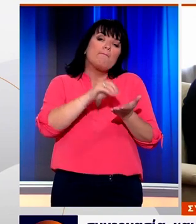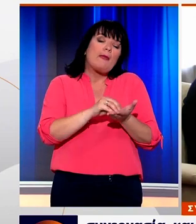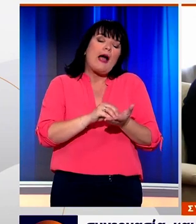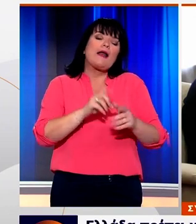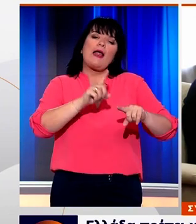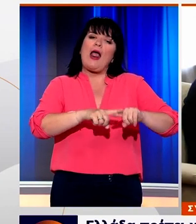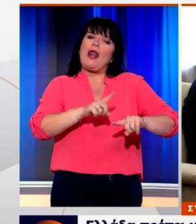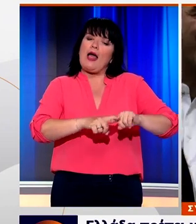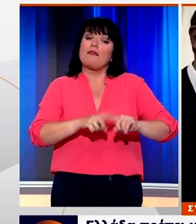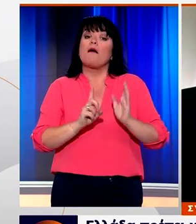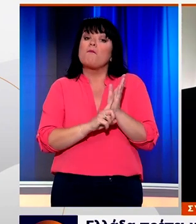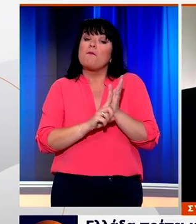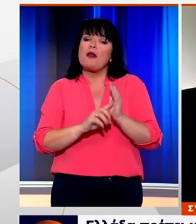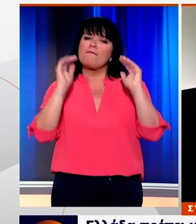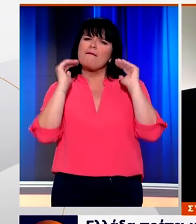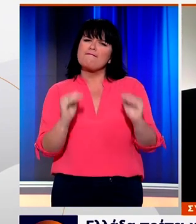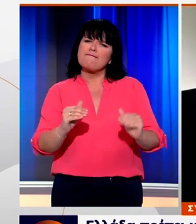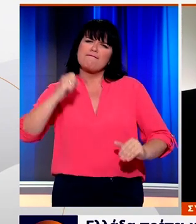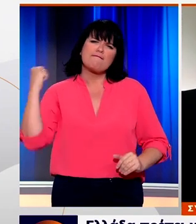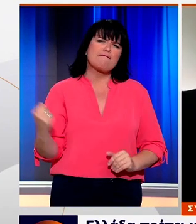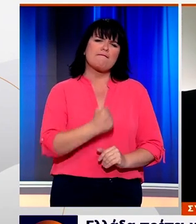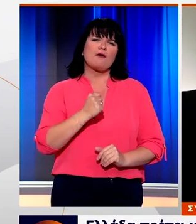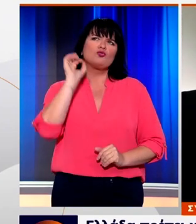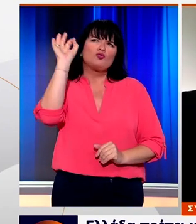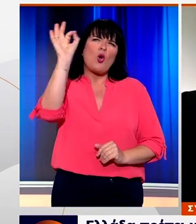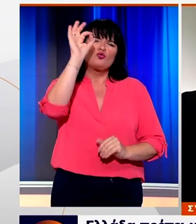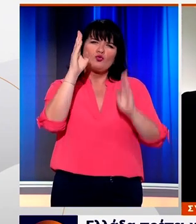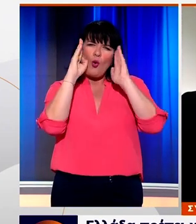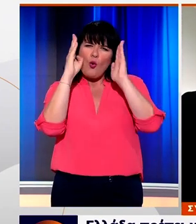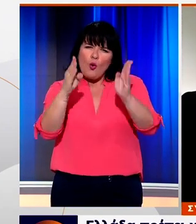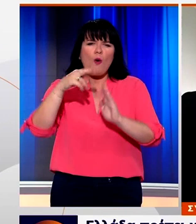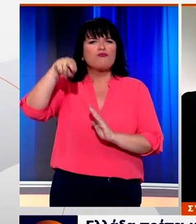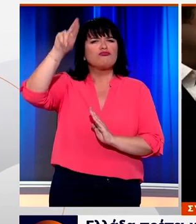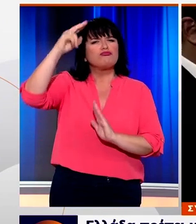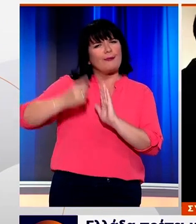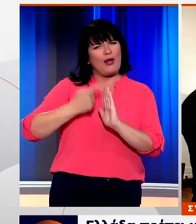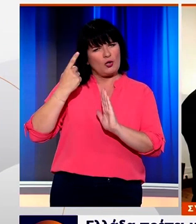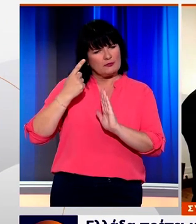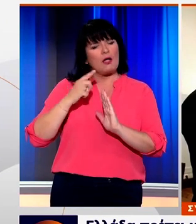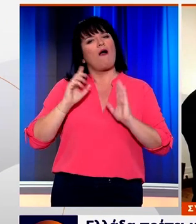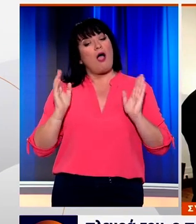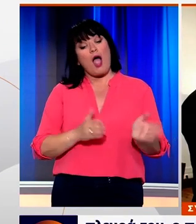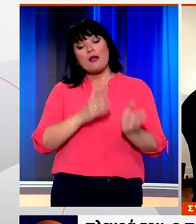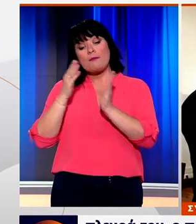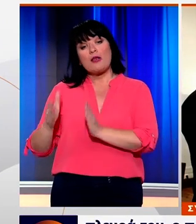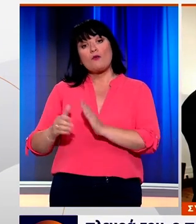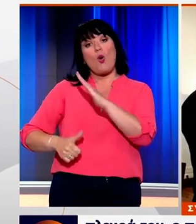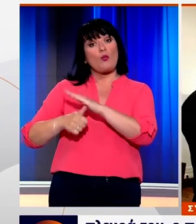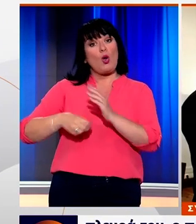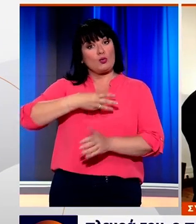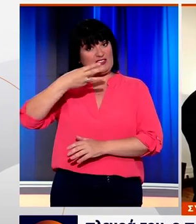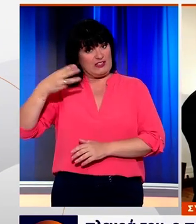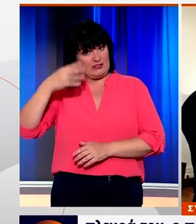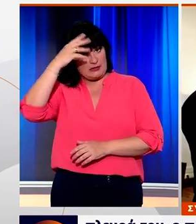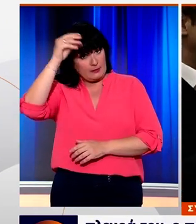πως η Ελλάδα πρέπει να μείνει αυστηρά προσυλλομένη στους στόχους πρωτογενών πλεονασμάτων. Από την πλευρά του, ο πρόεδρος του